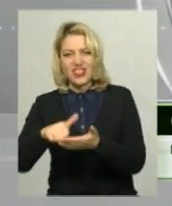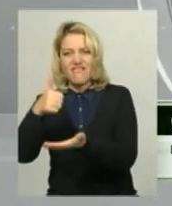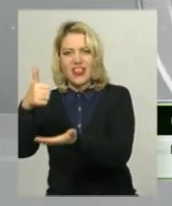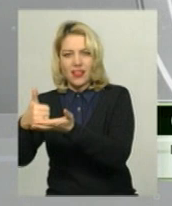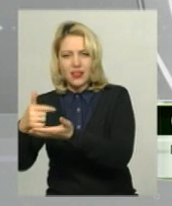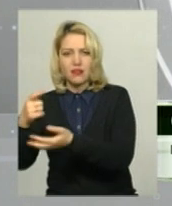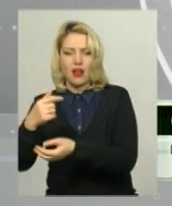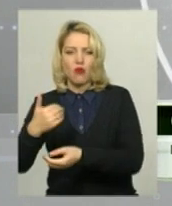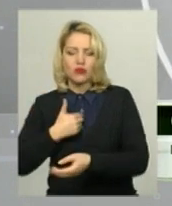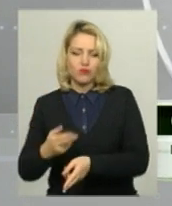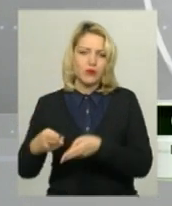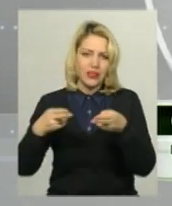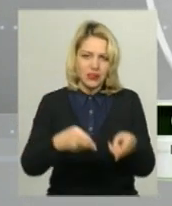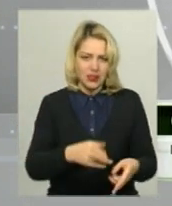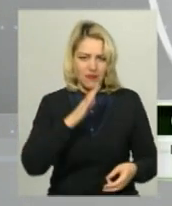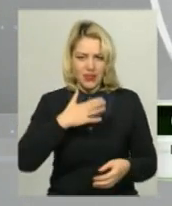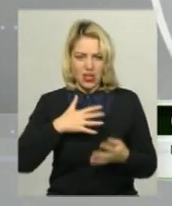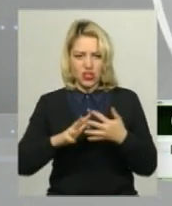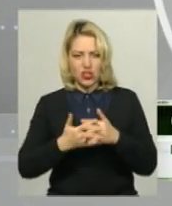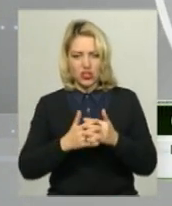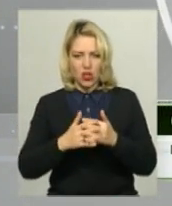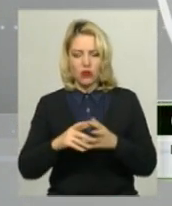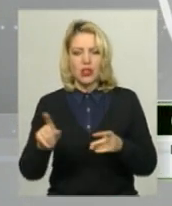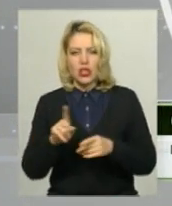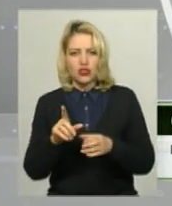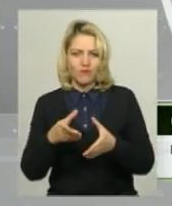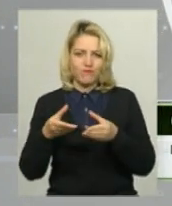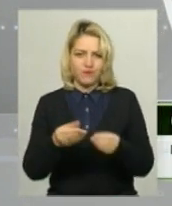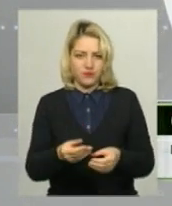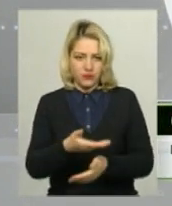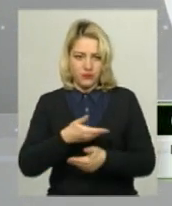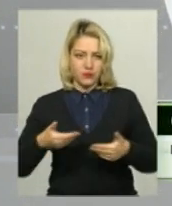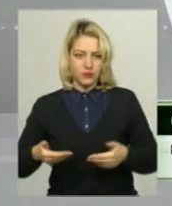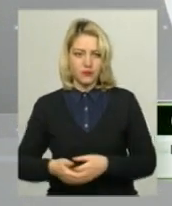помиляємось, що я неправильно вчинив. Як це буде вирішуватись, я не знаю.